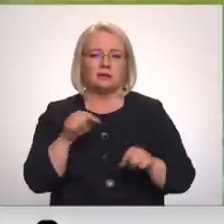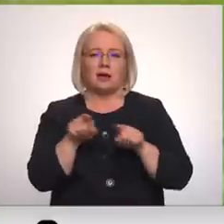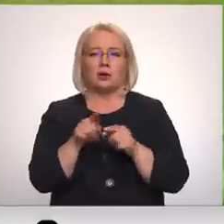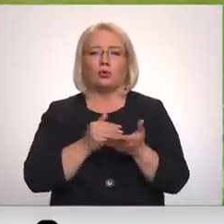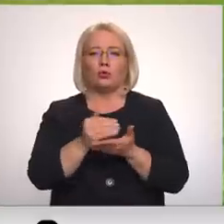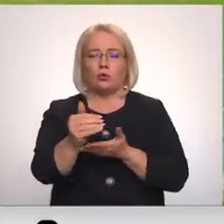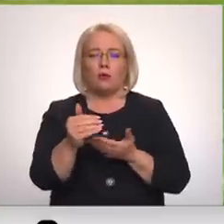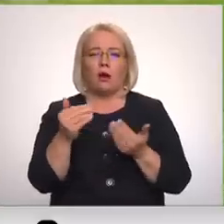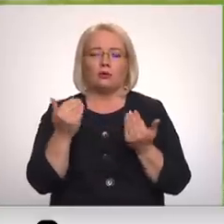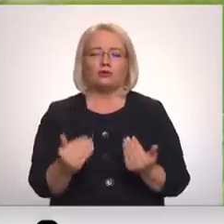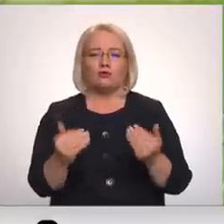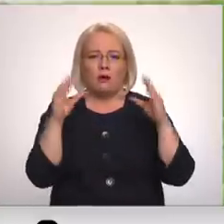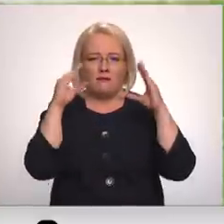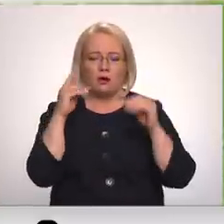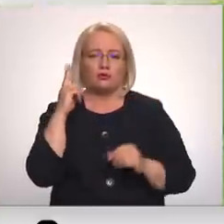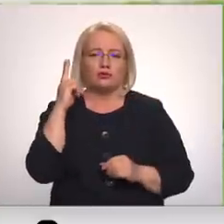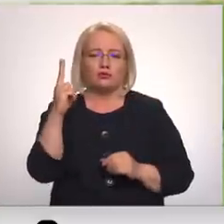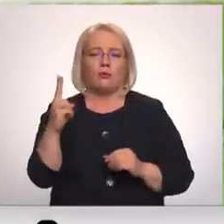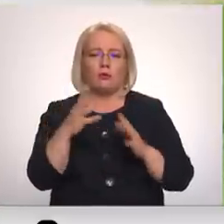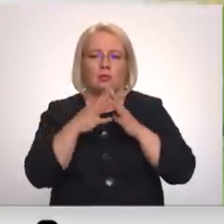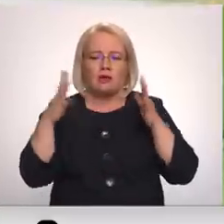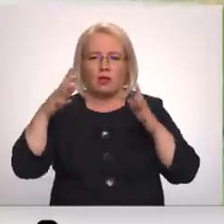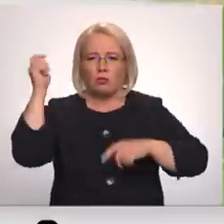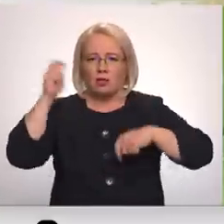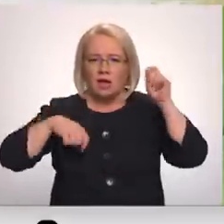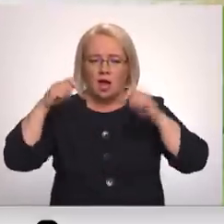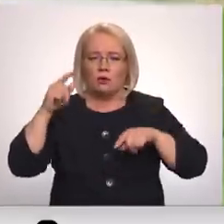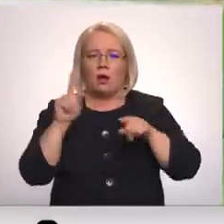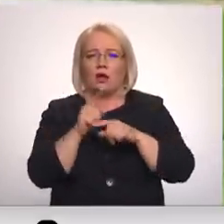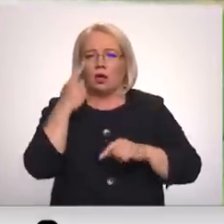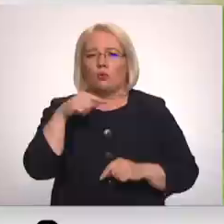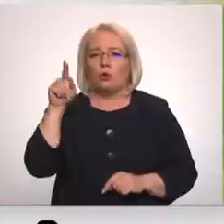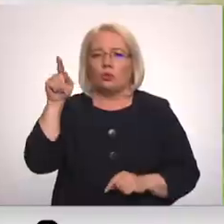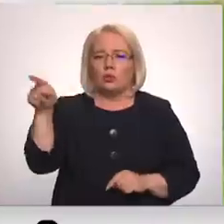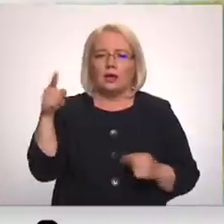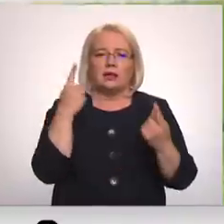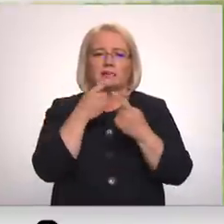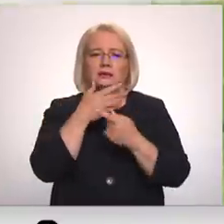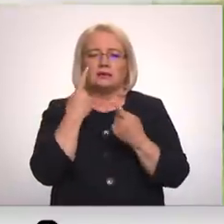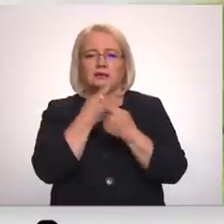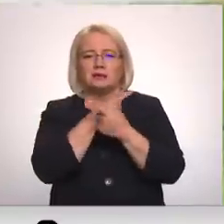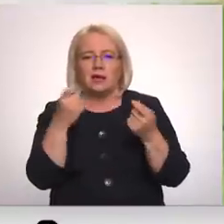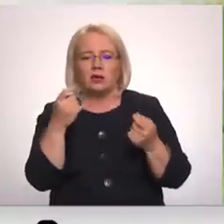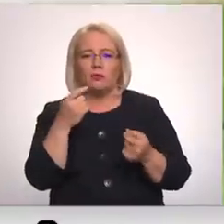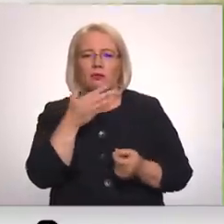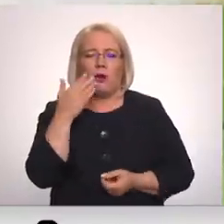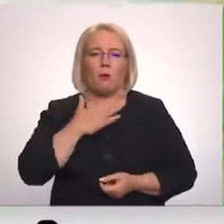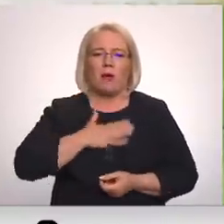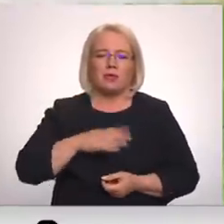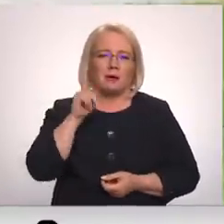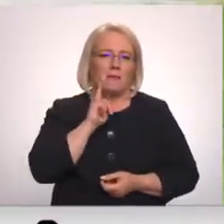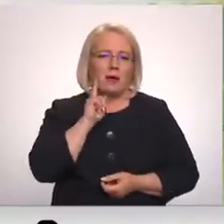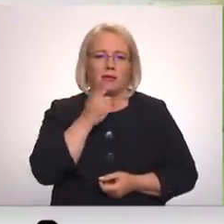vēl šo vakaru sola arī lielu lietu arī no turienes ziņu un nepatīkumu pagaidām vēl nav.